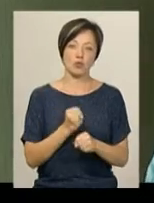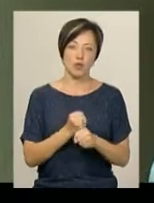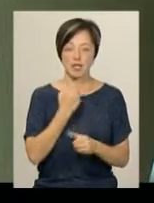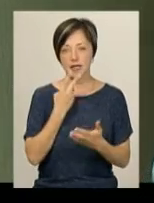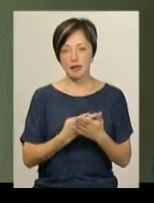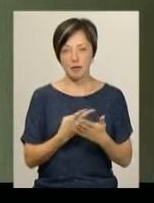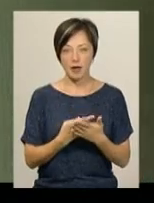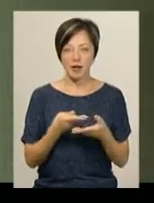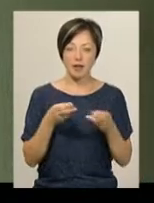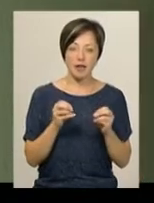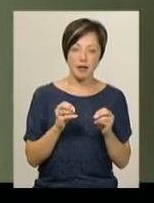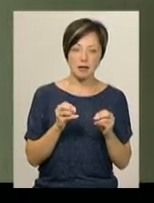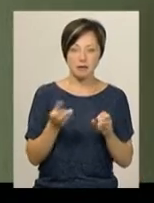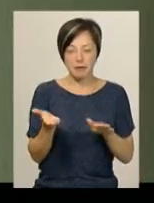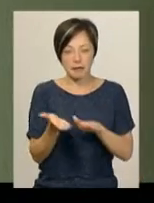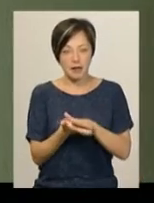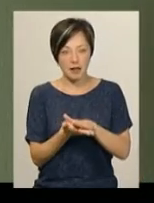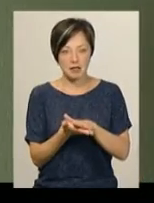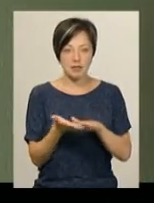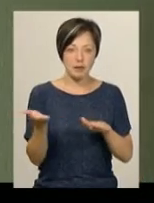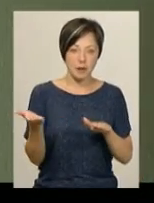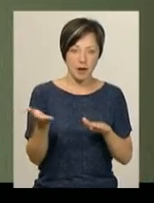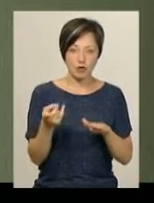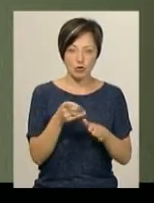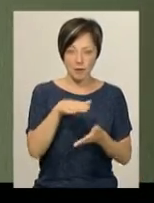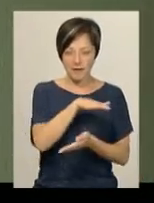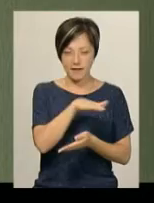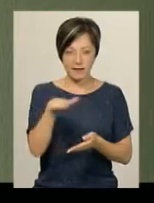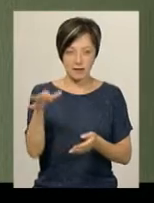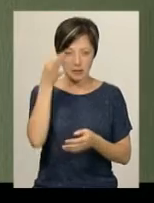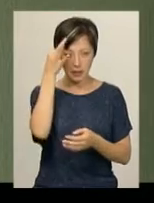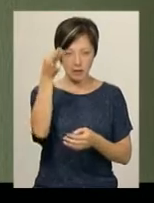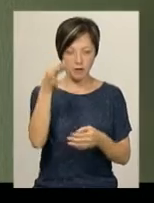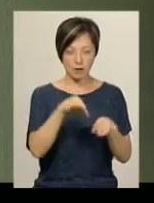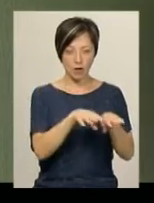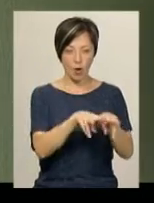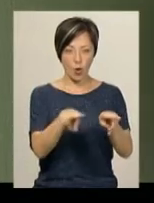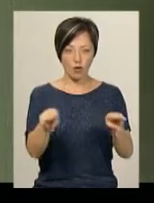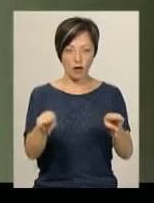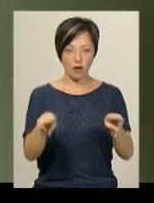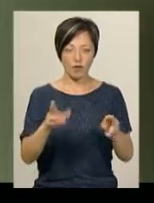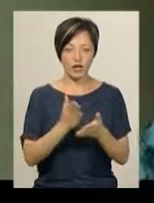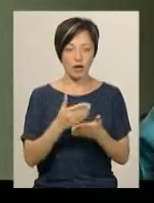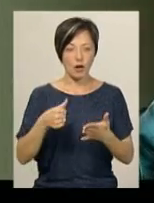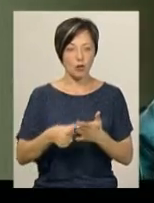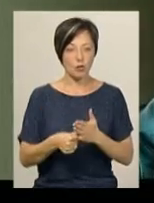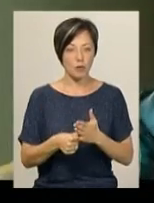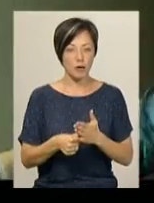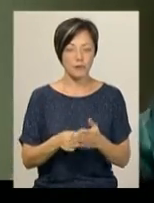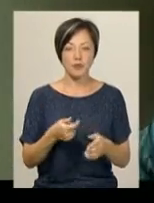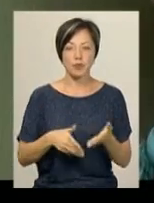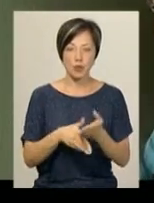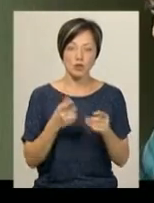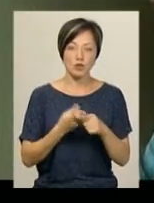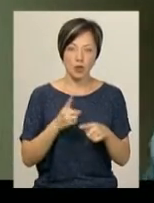вже дивимося, десь підкласти, десь забрати, щоб висота була рівна, однакова. Є кнопка. За допомогою